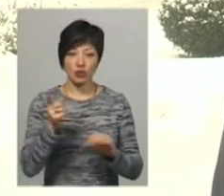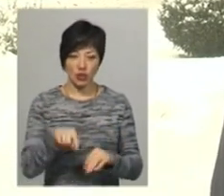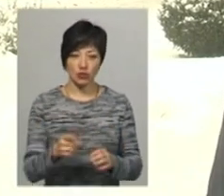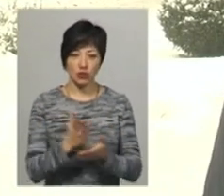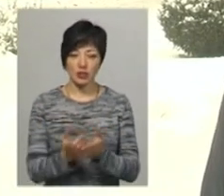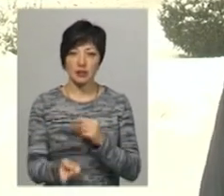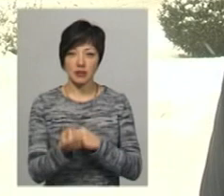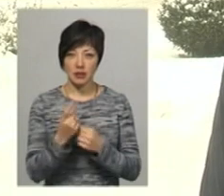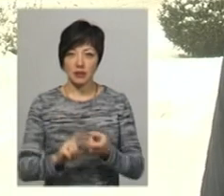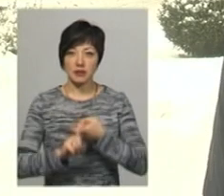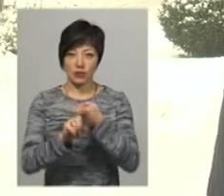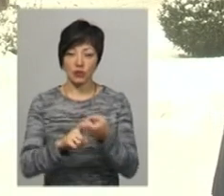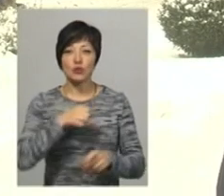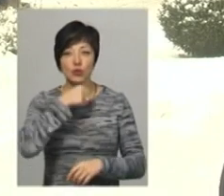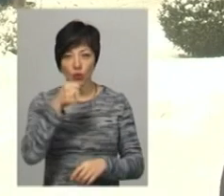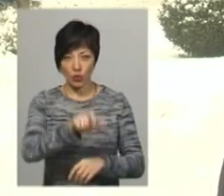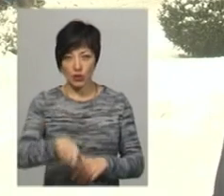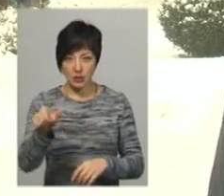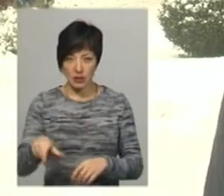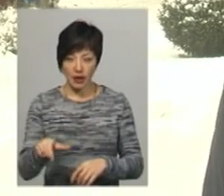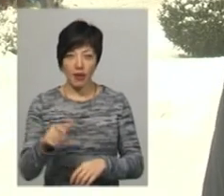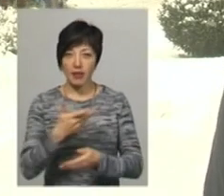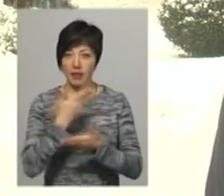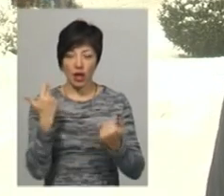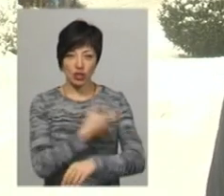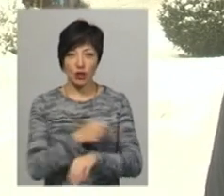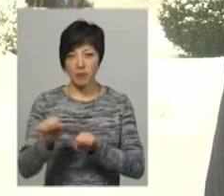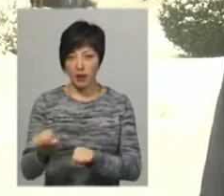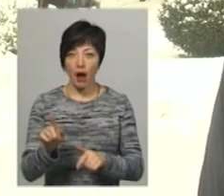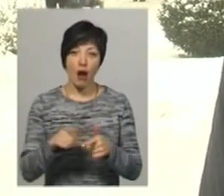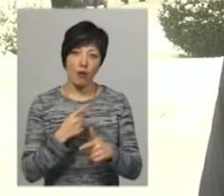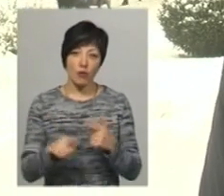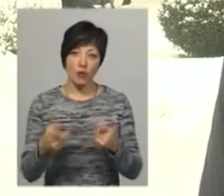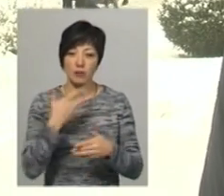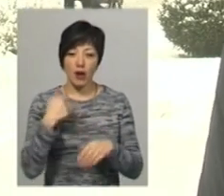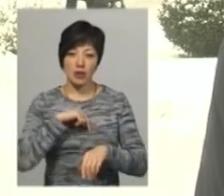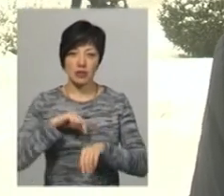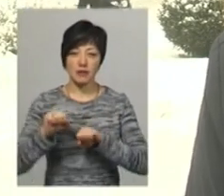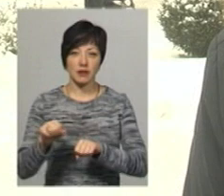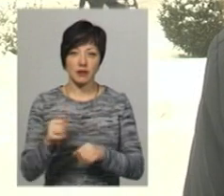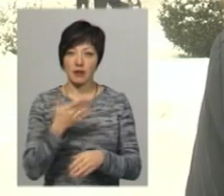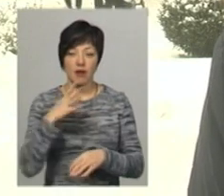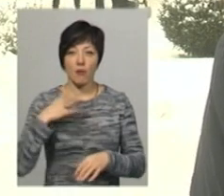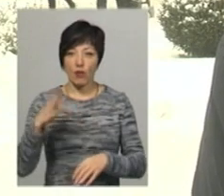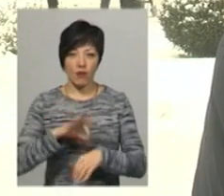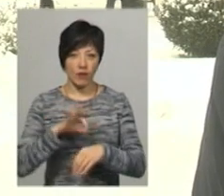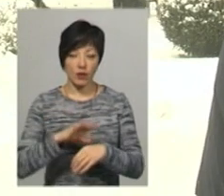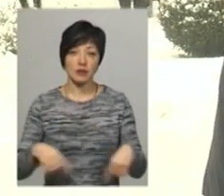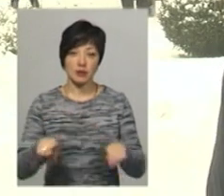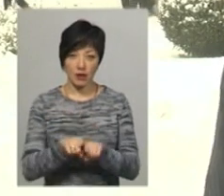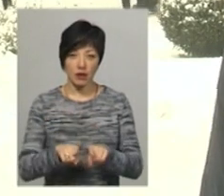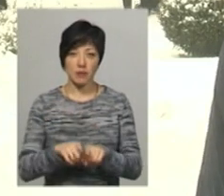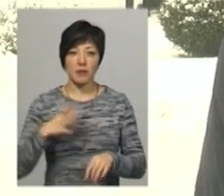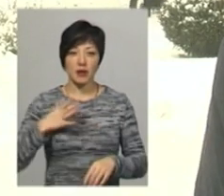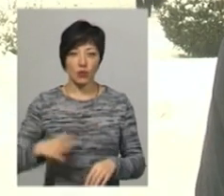жерело, від них заражаються дорослі нещеплені, або які не мають імунітету, не перехворівши. І таким чином, а